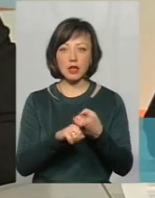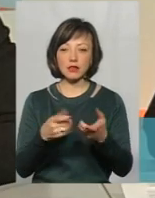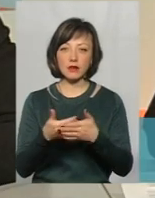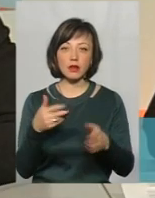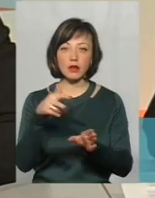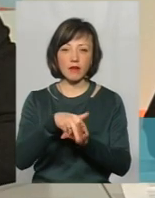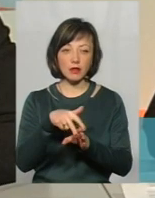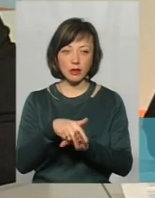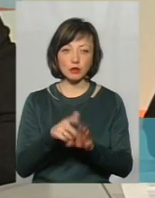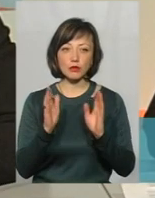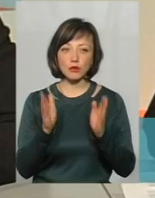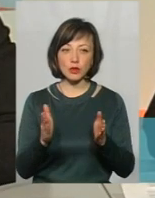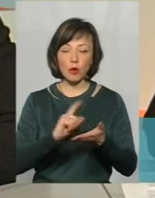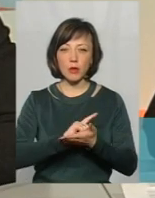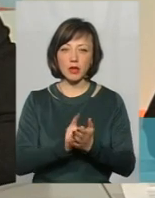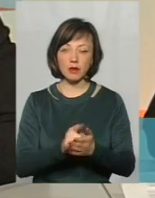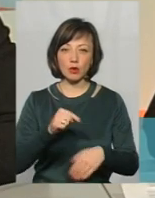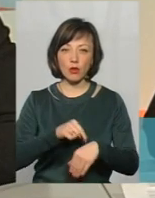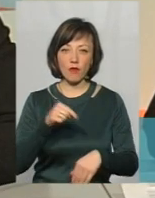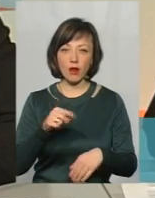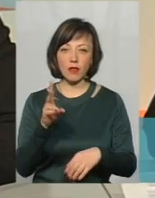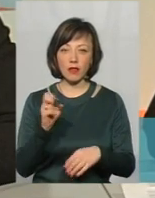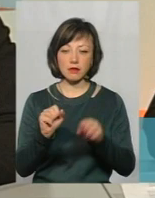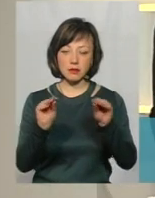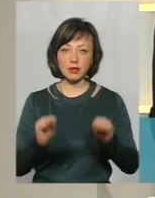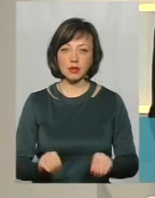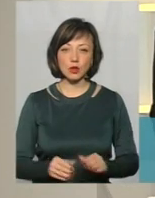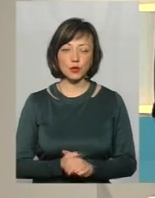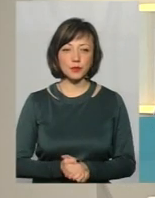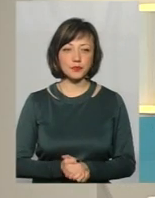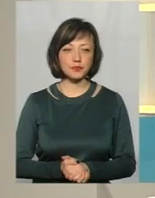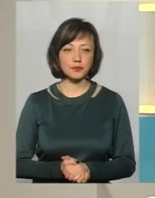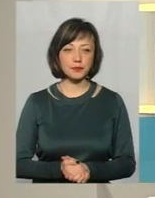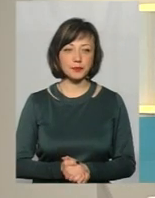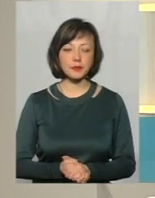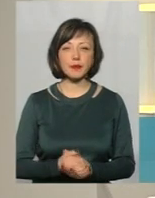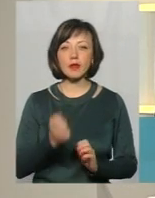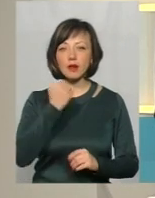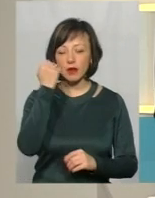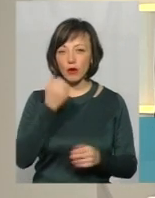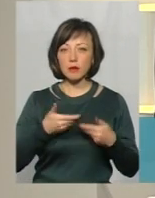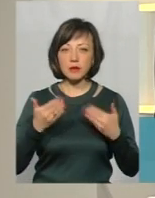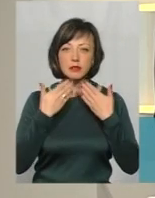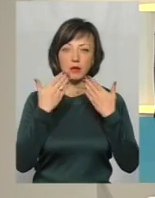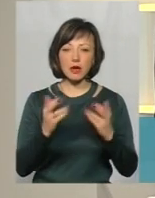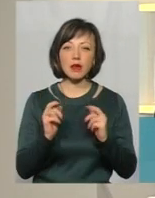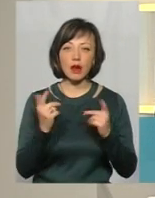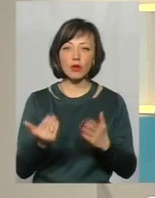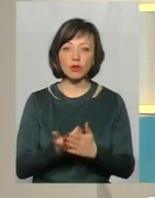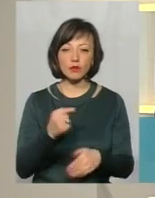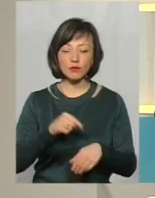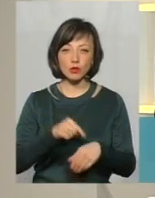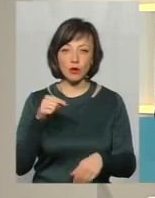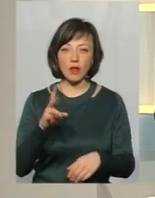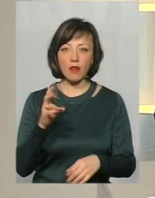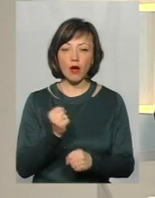навантаження ми будемо оперативно реагувати на статистику. Дякую, пані. Але ми також запитали, як нововведення позначились